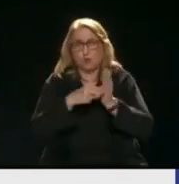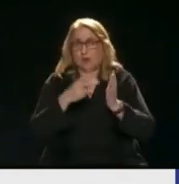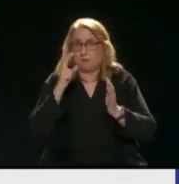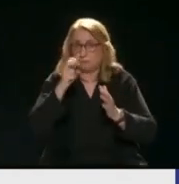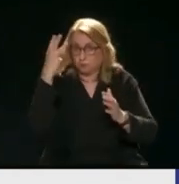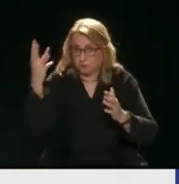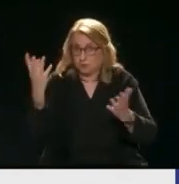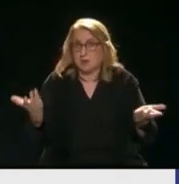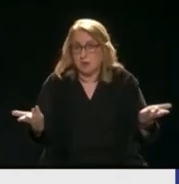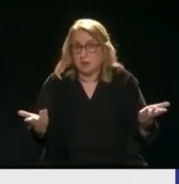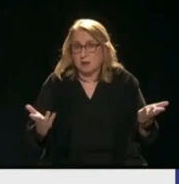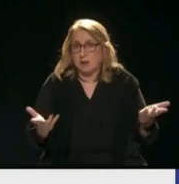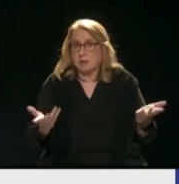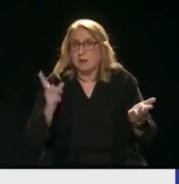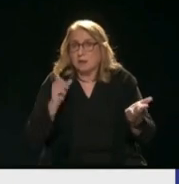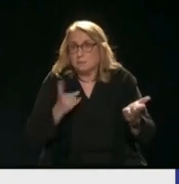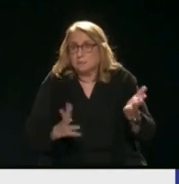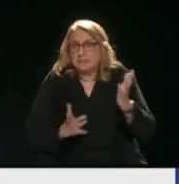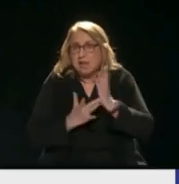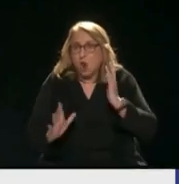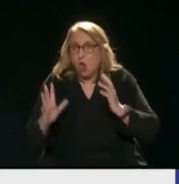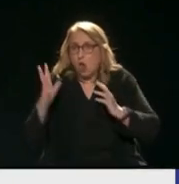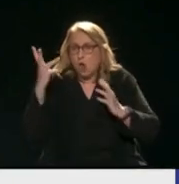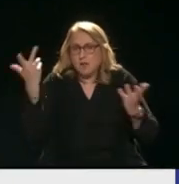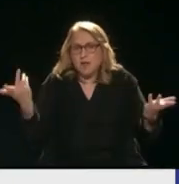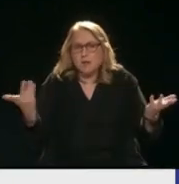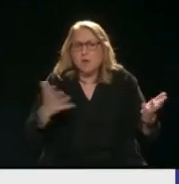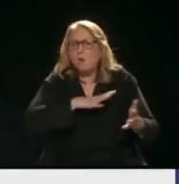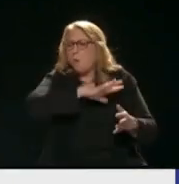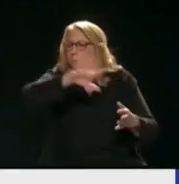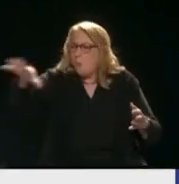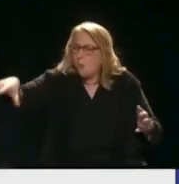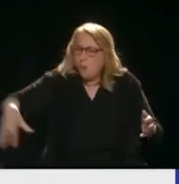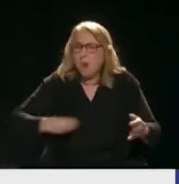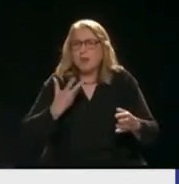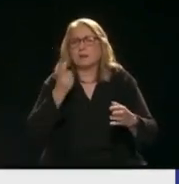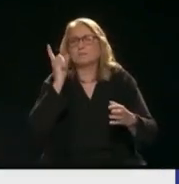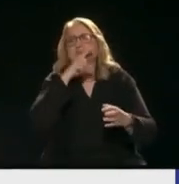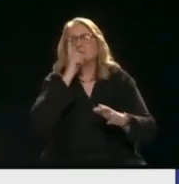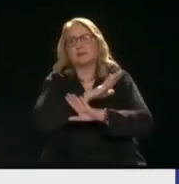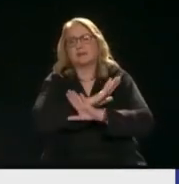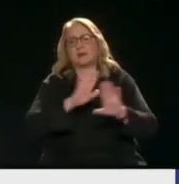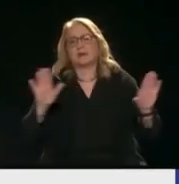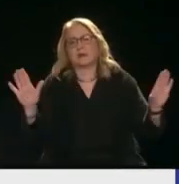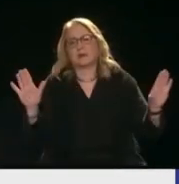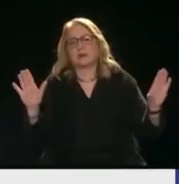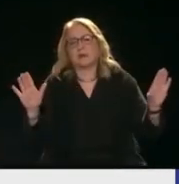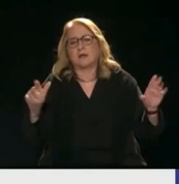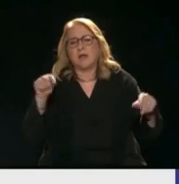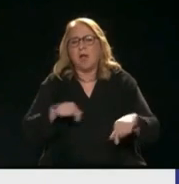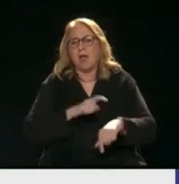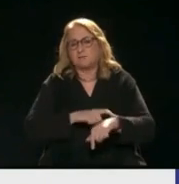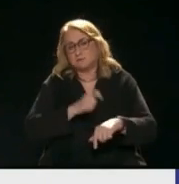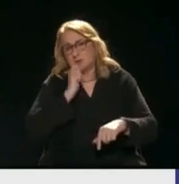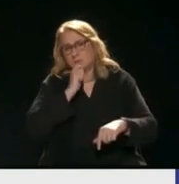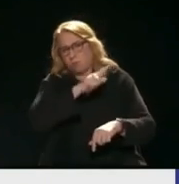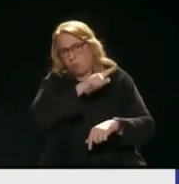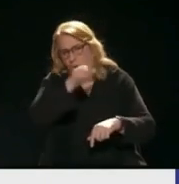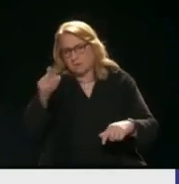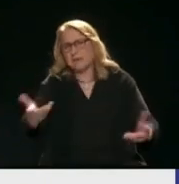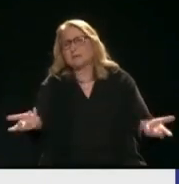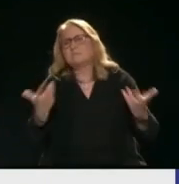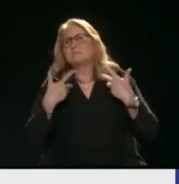γίνει λάθος Είμαστε σε μια ψευδέστηση Τουλάχιστον πολιτική Επειδή μιλάμε για πολιτική αυτή τη στιγμή Και μιλάμε για εκλογές